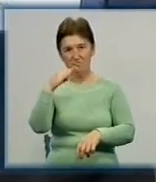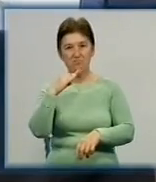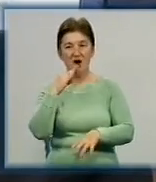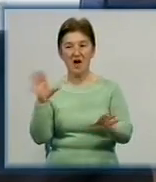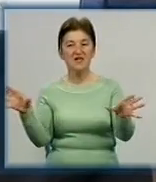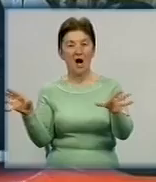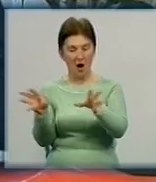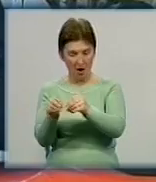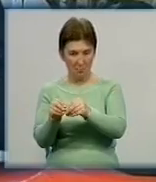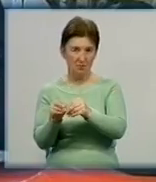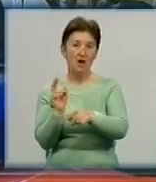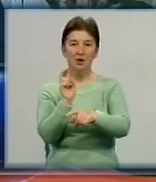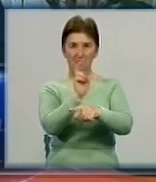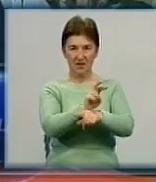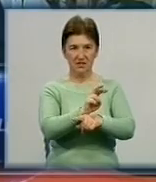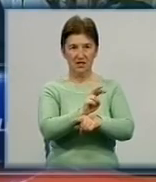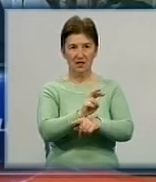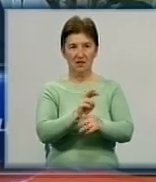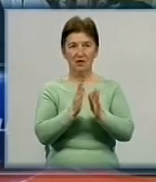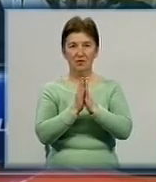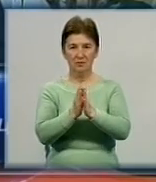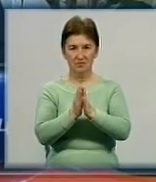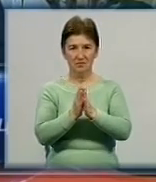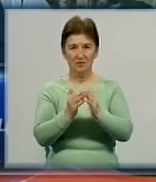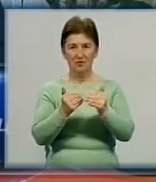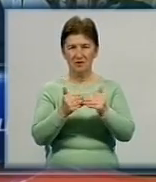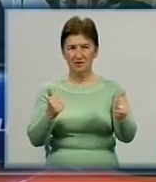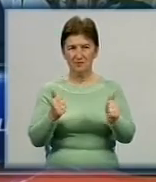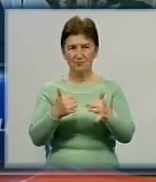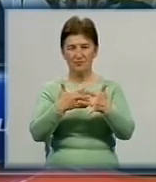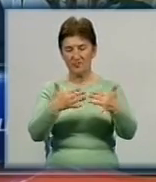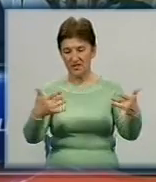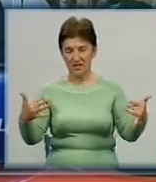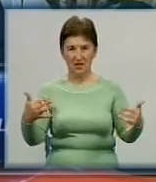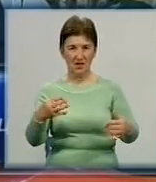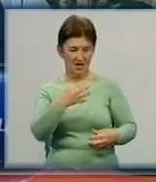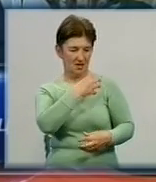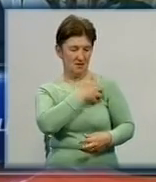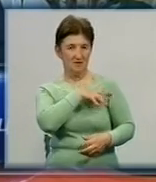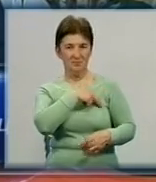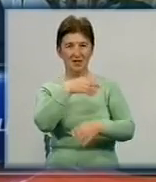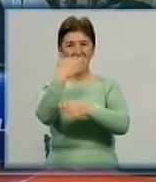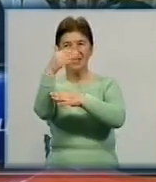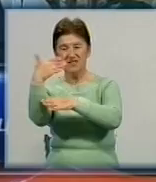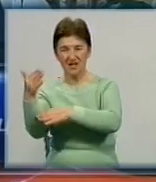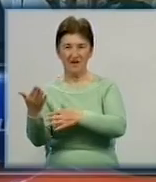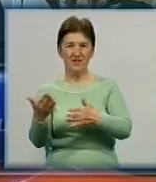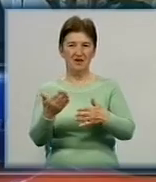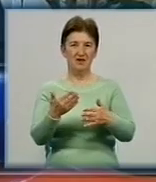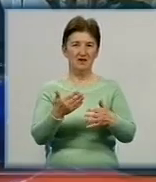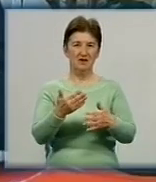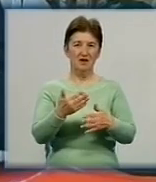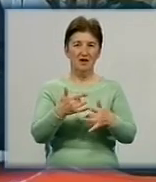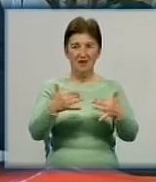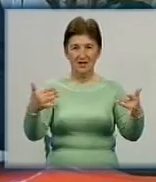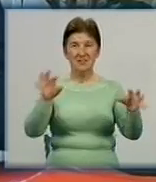пам'ять полегу. Прохання утриматися від розміщення тої чи іншої символіки на деревах, на пам'ятних знаках